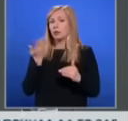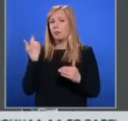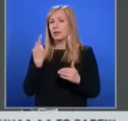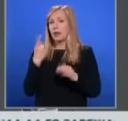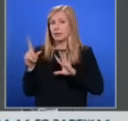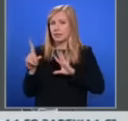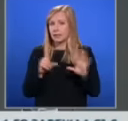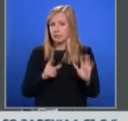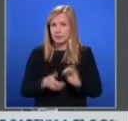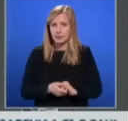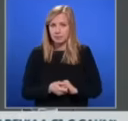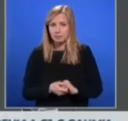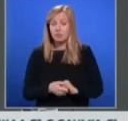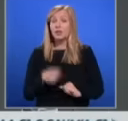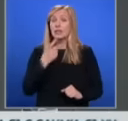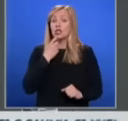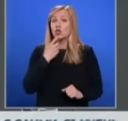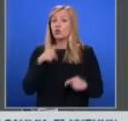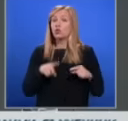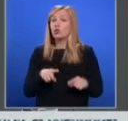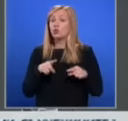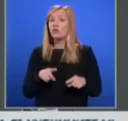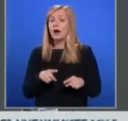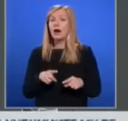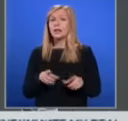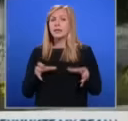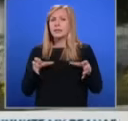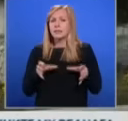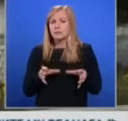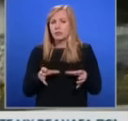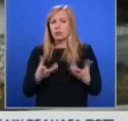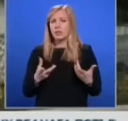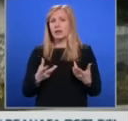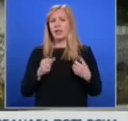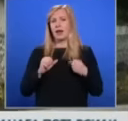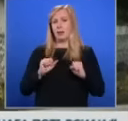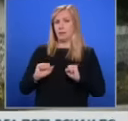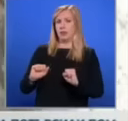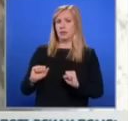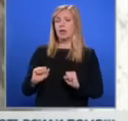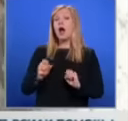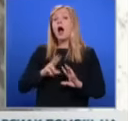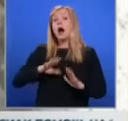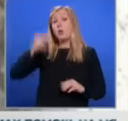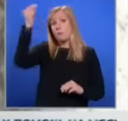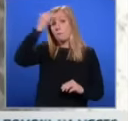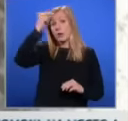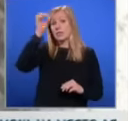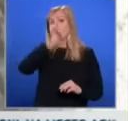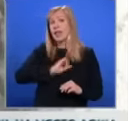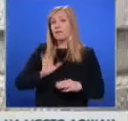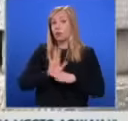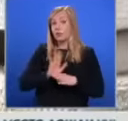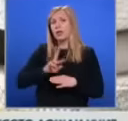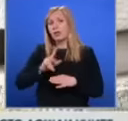една седмица. Защото това би било бетониране на репресията. Ако български евродепутати или политици бъдат обявени за